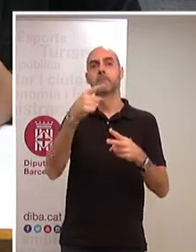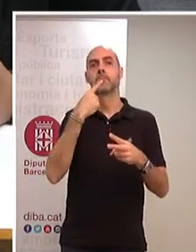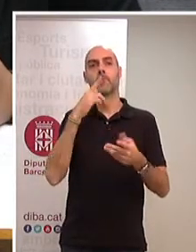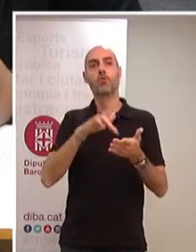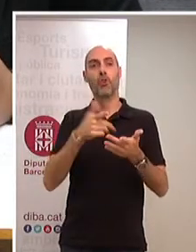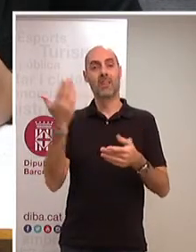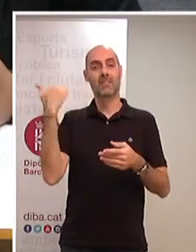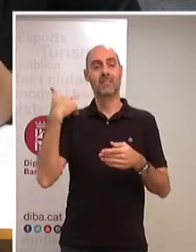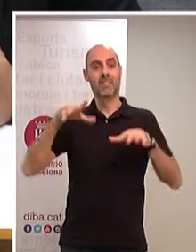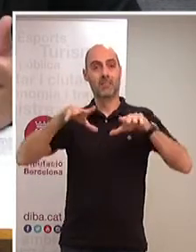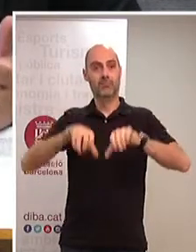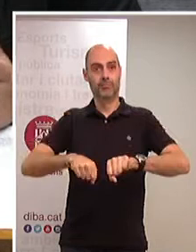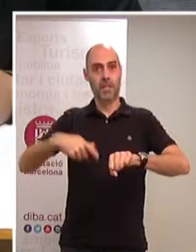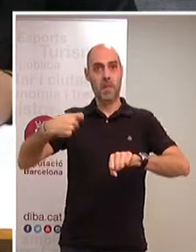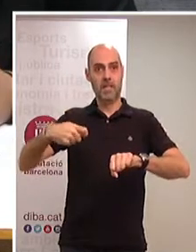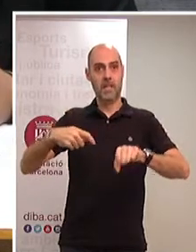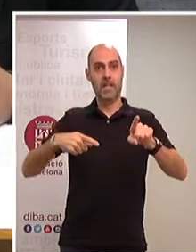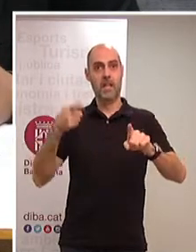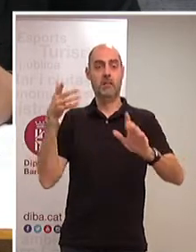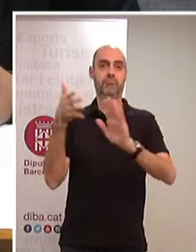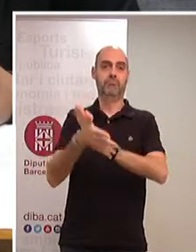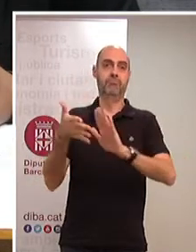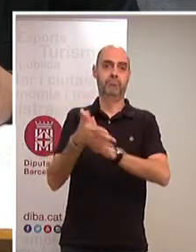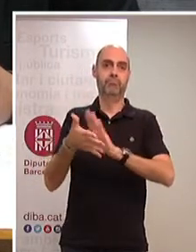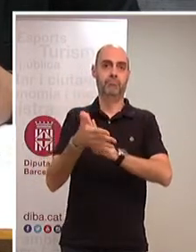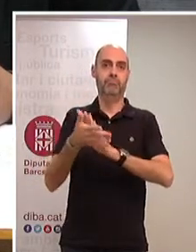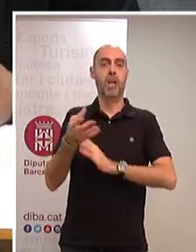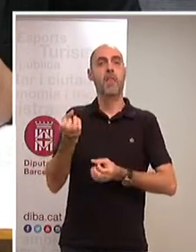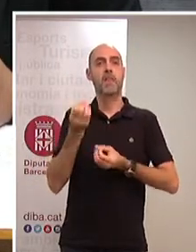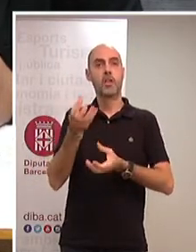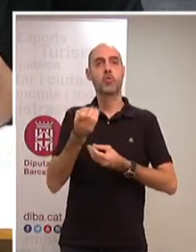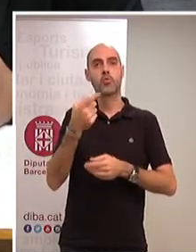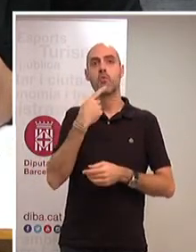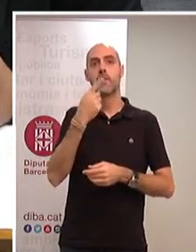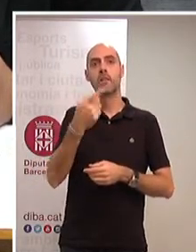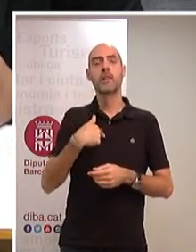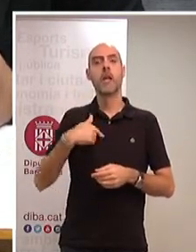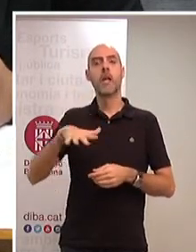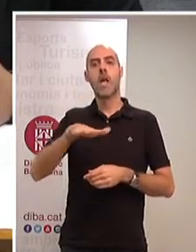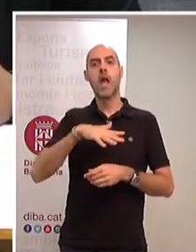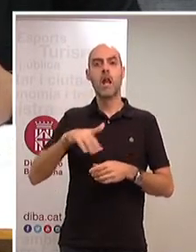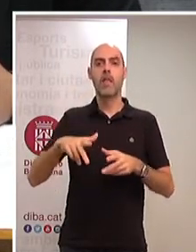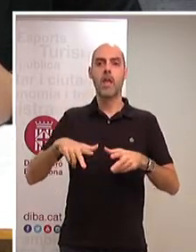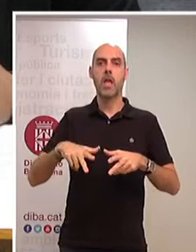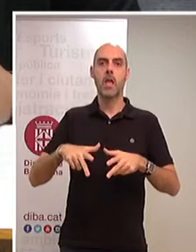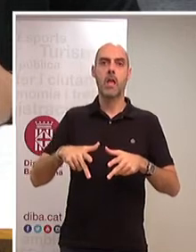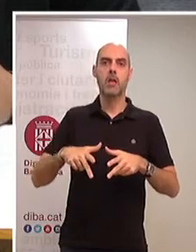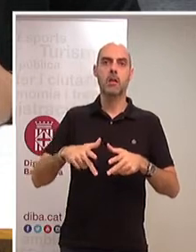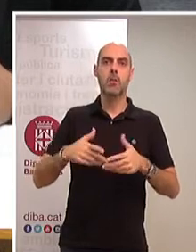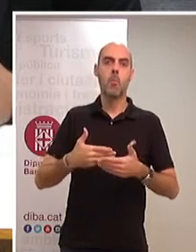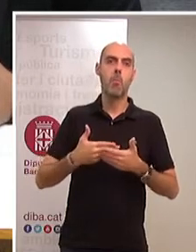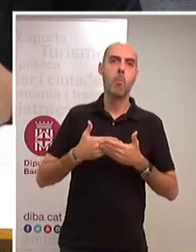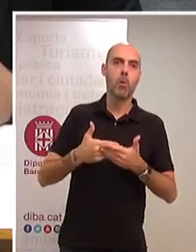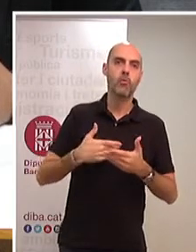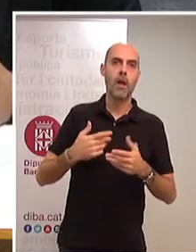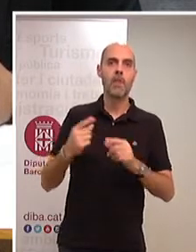el seu discurs del juliol del 2015 que tindria la mirada oberta, que tindria voluntat de diàleg,